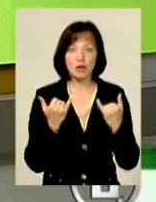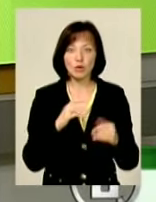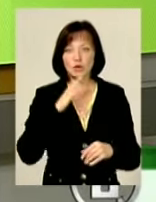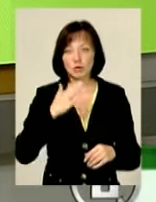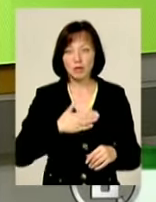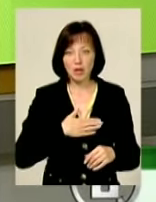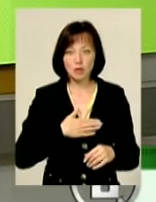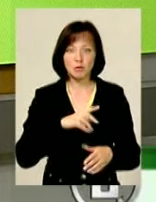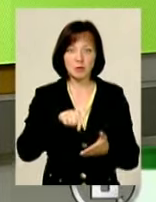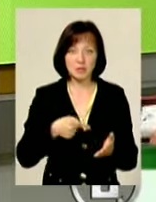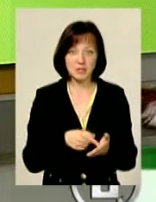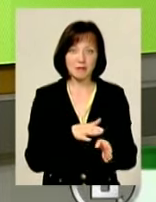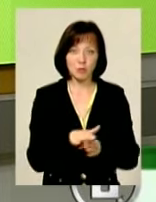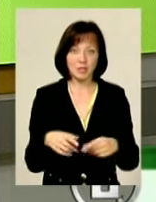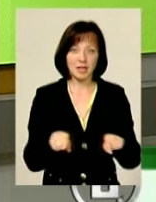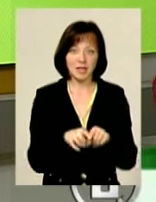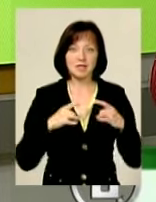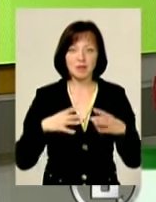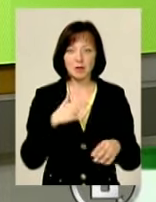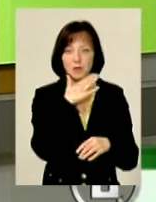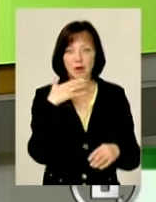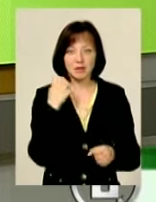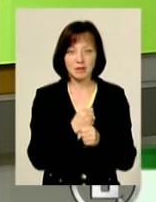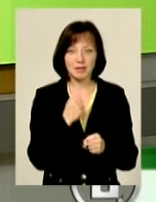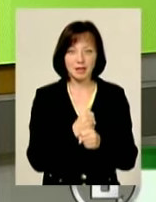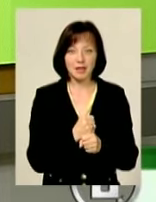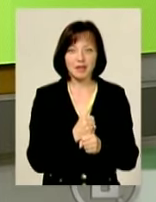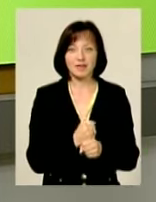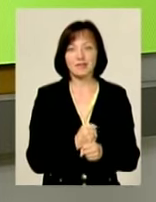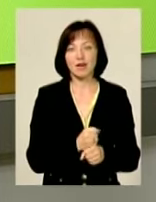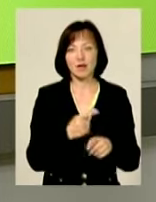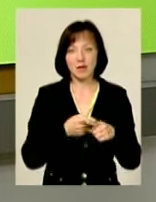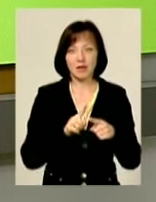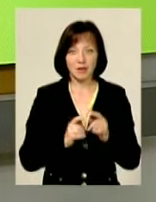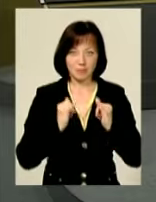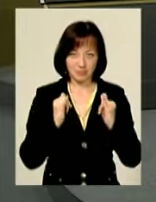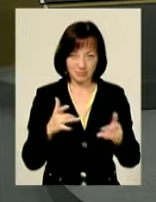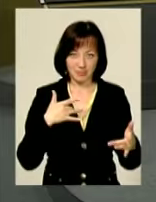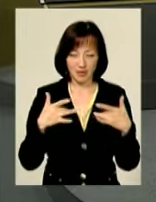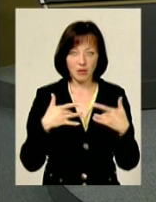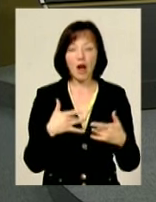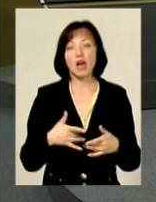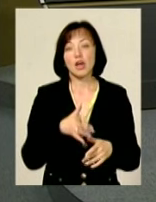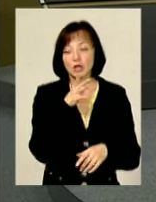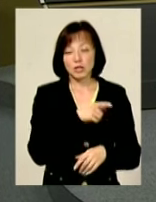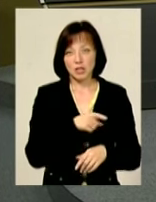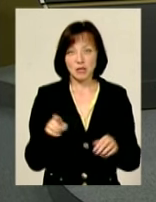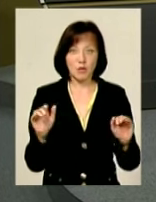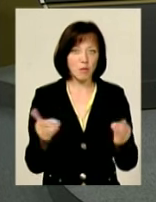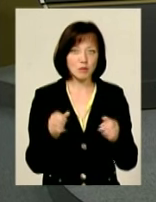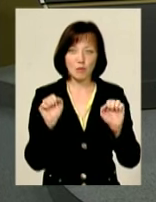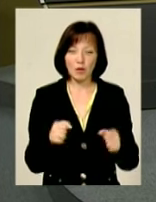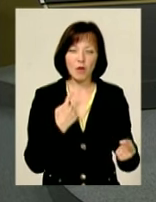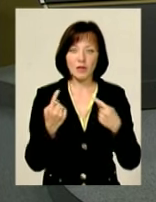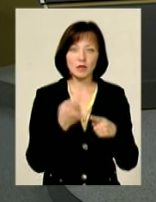нашому місті відбулось таке дійство, свято. Віват Монодрама. Так. Ну що ж, на жаль, час ефірний обмежений. Могли б